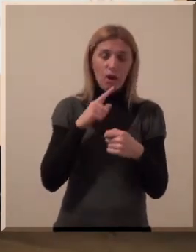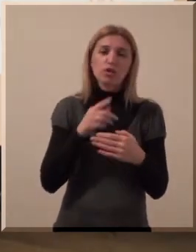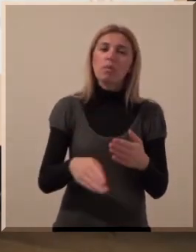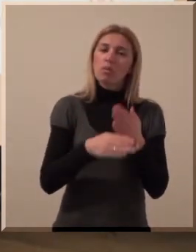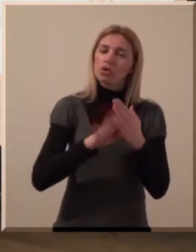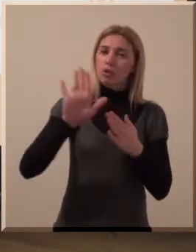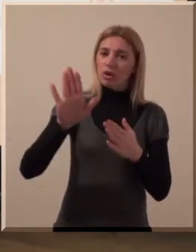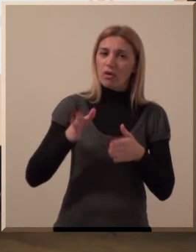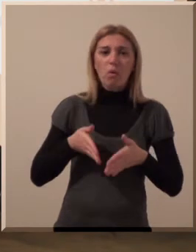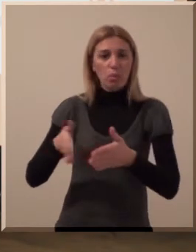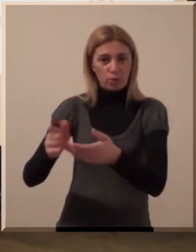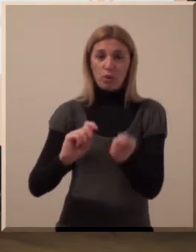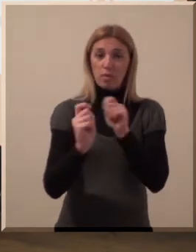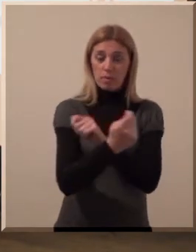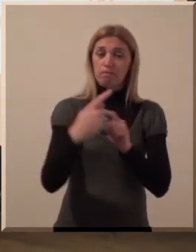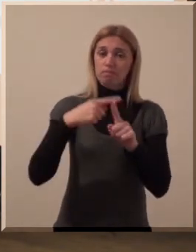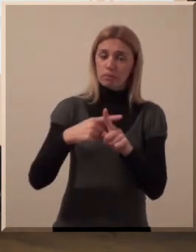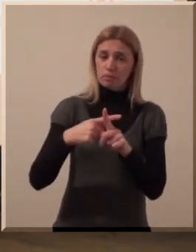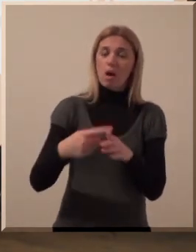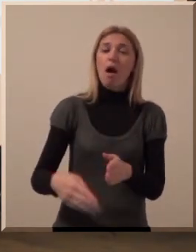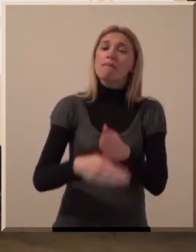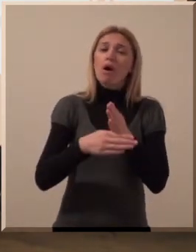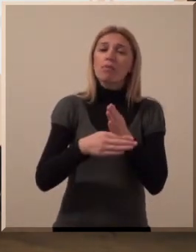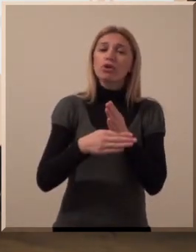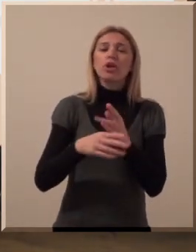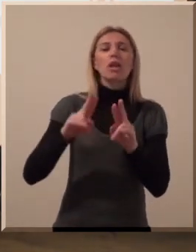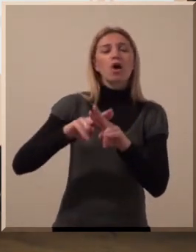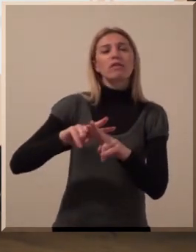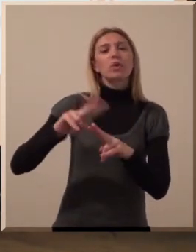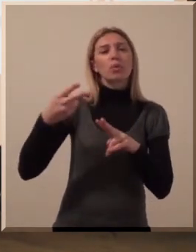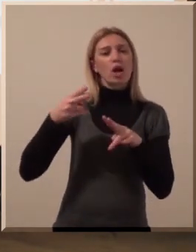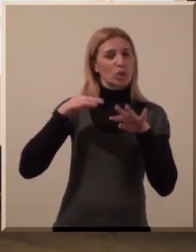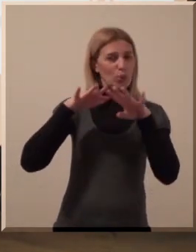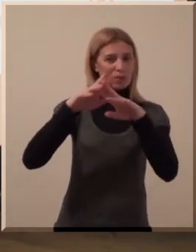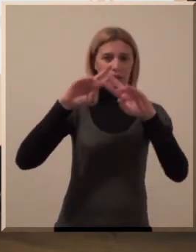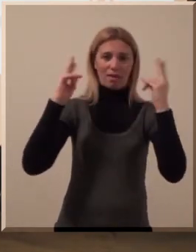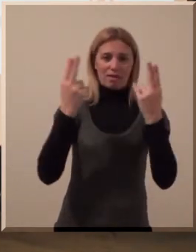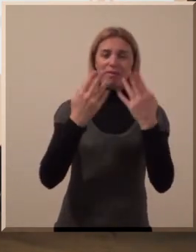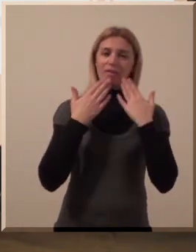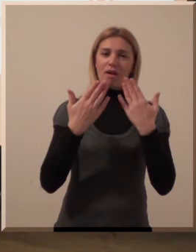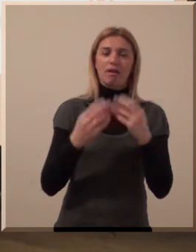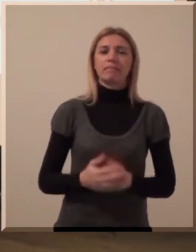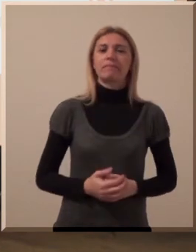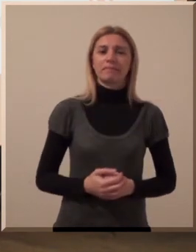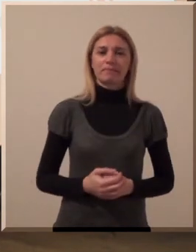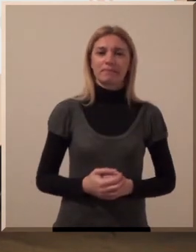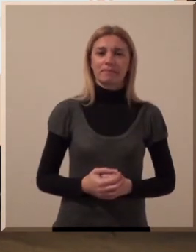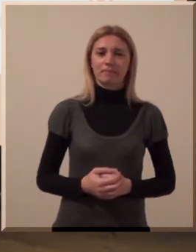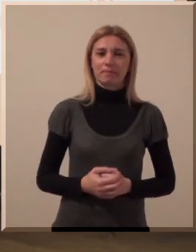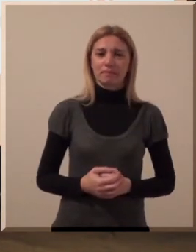saveznika koji će pomoći na njihovom putu ka promeni i pomoći da ostave drugačiji odvisak na svijetu.